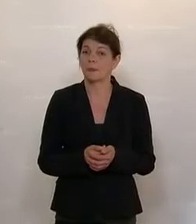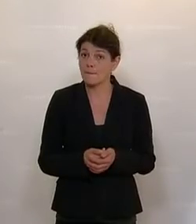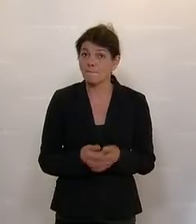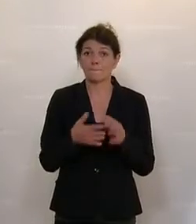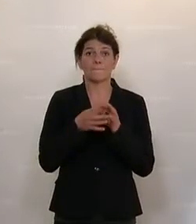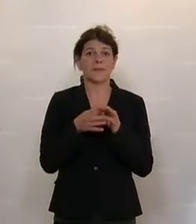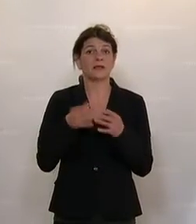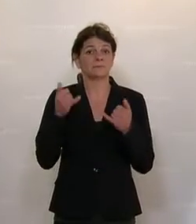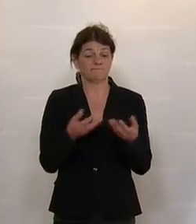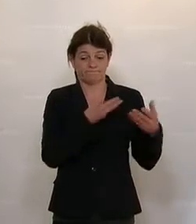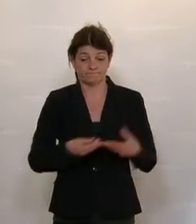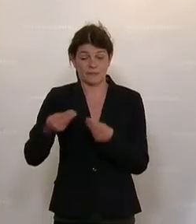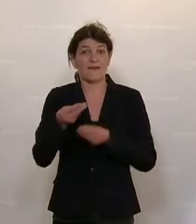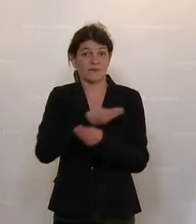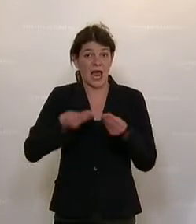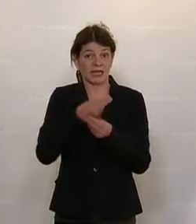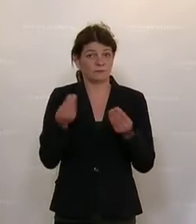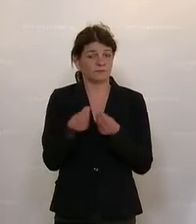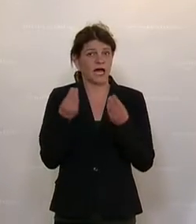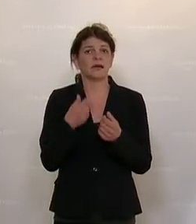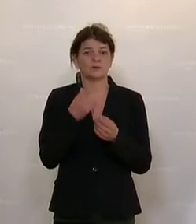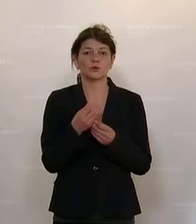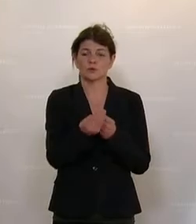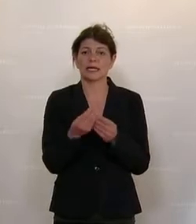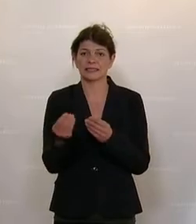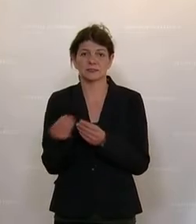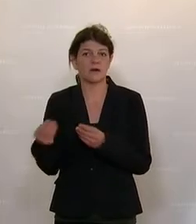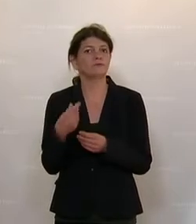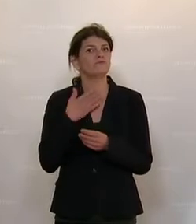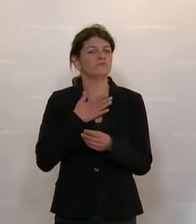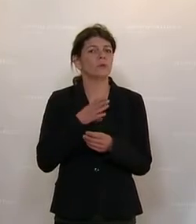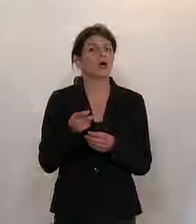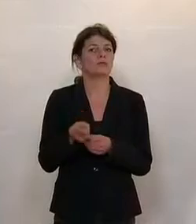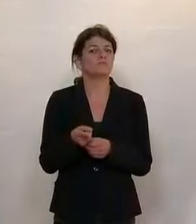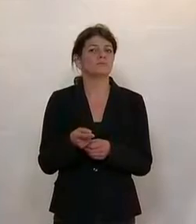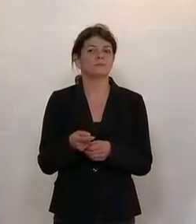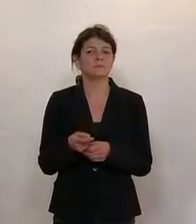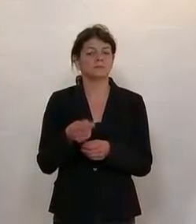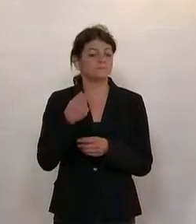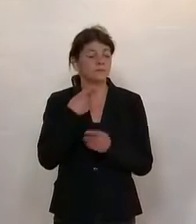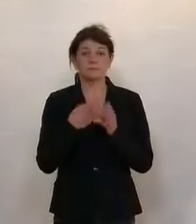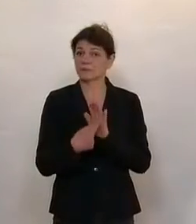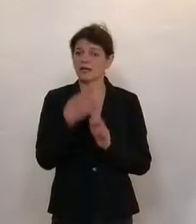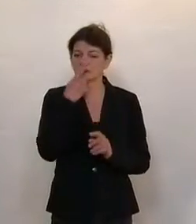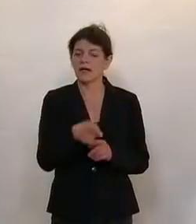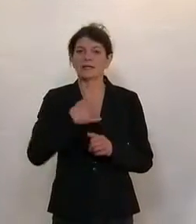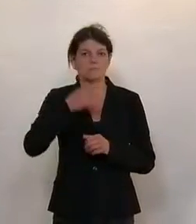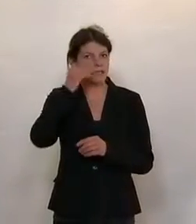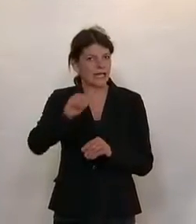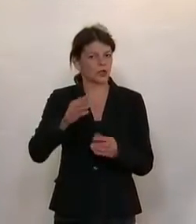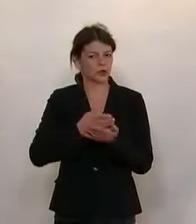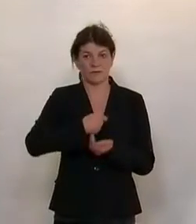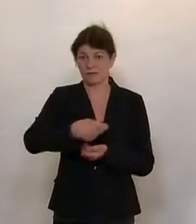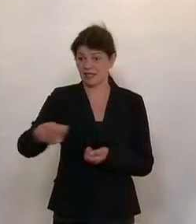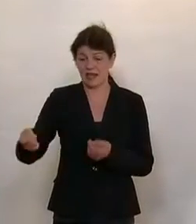Hinsichtlich der eingelangten Verhandlungsgegenstände und deren Zuweisung darf ich auf die im Sitzungssaal verteilten Mitteilung